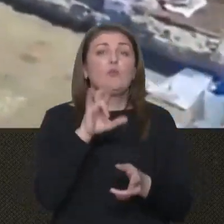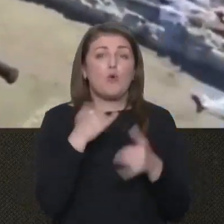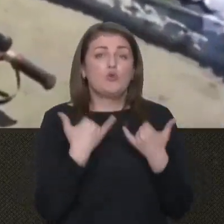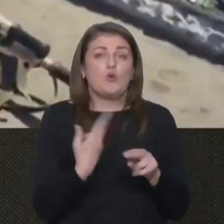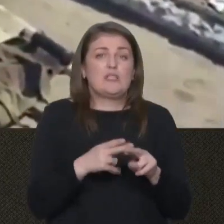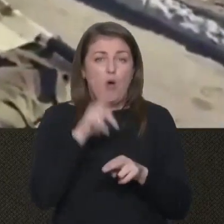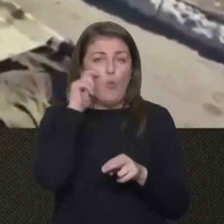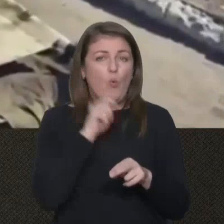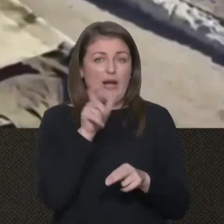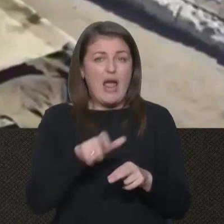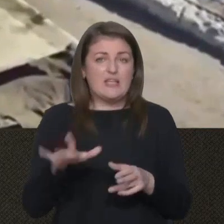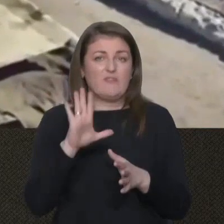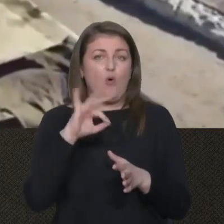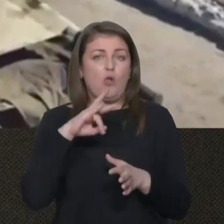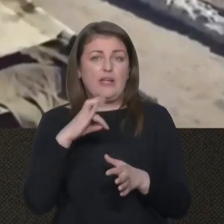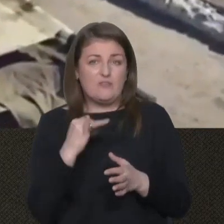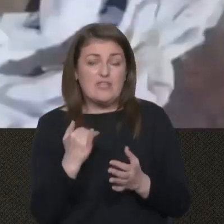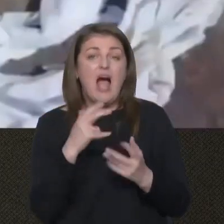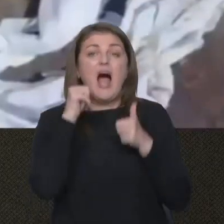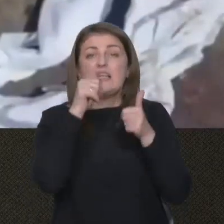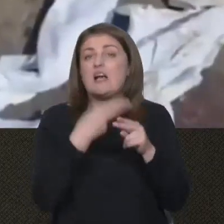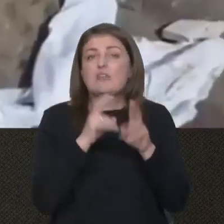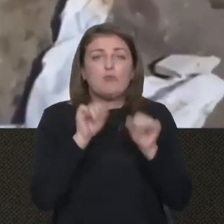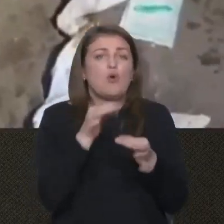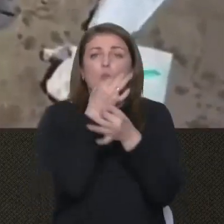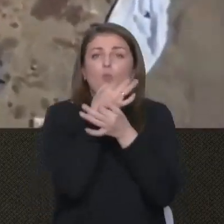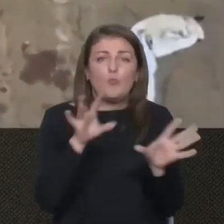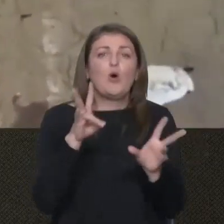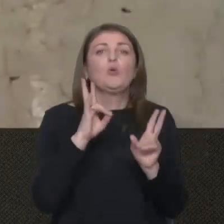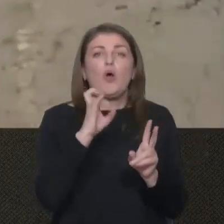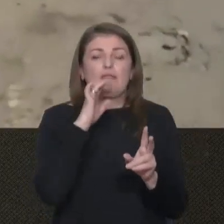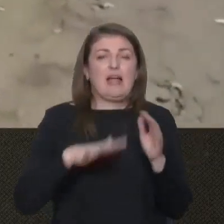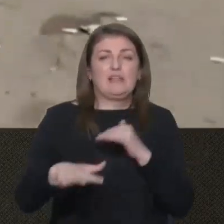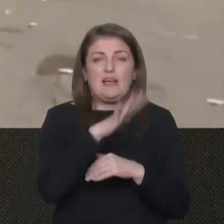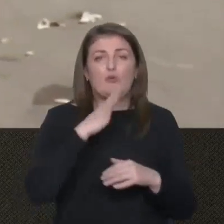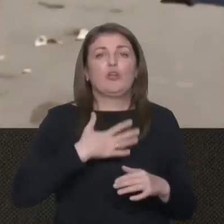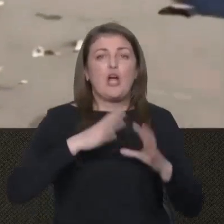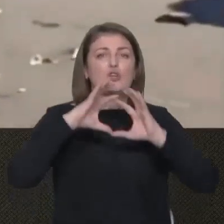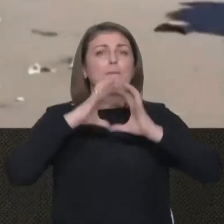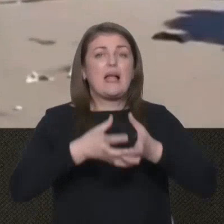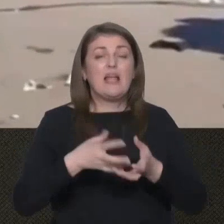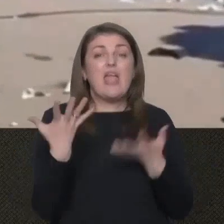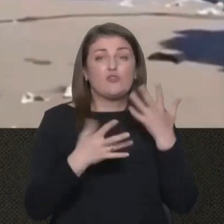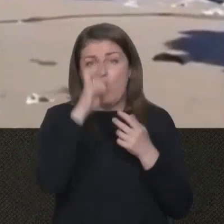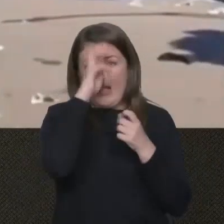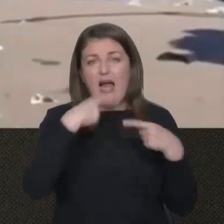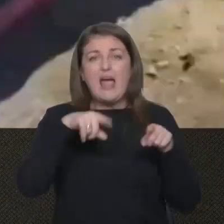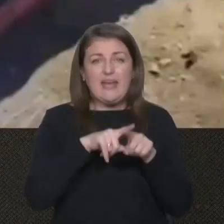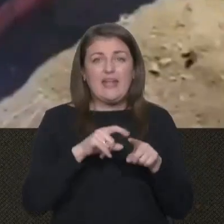це українці в Оленівці, а завтра це може бути будь-хто на території нашої планети, якщо країна-агресор